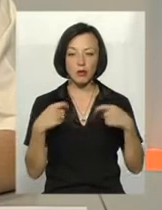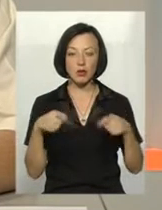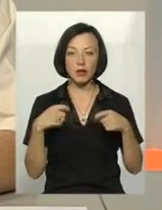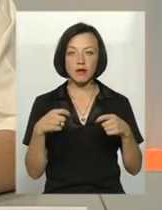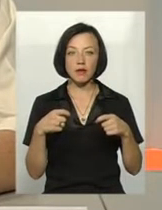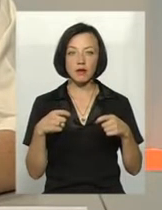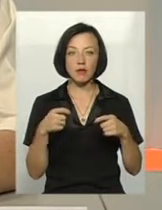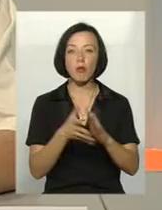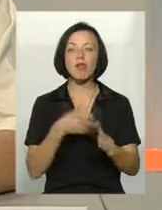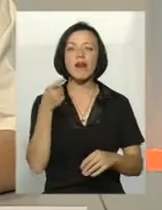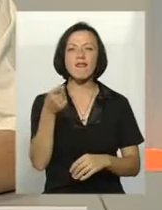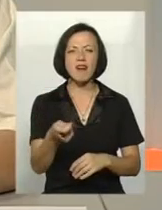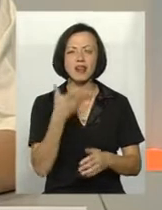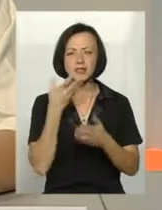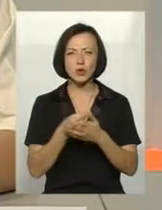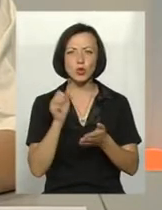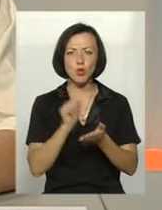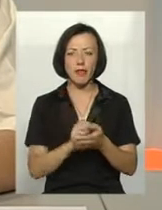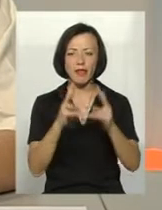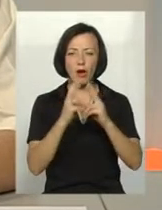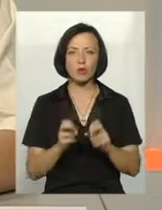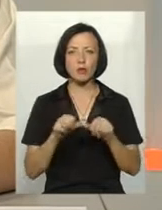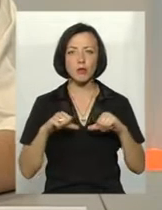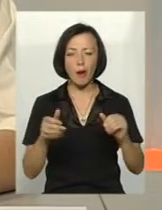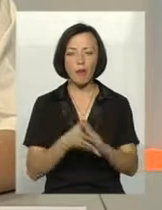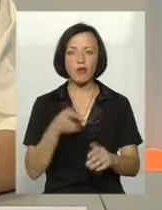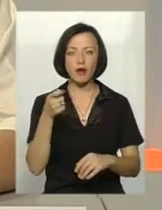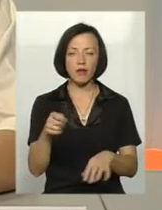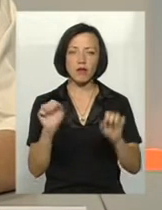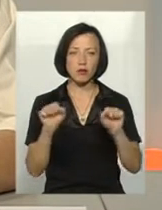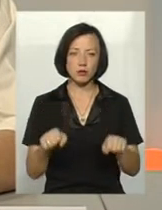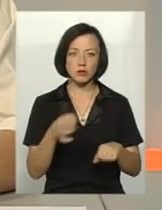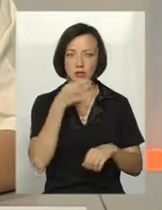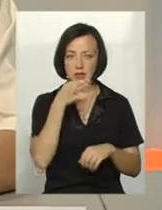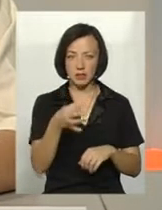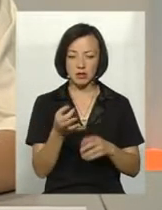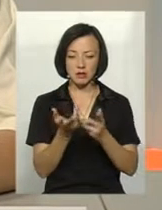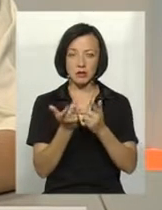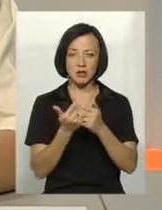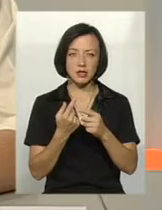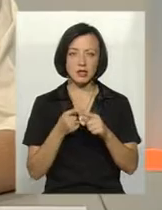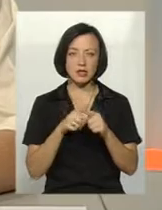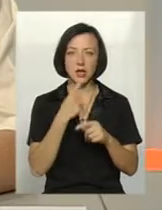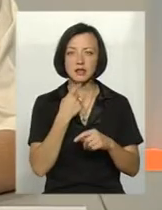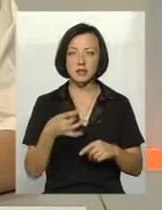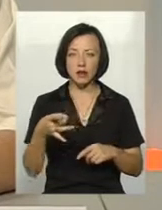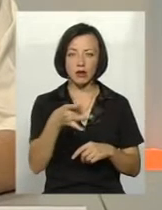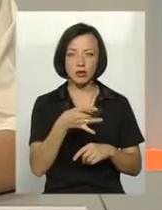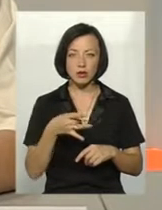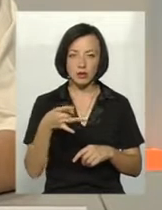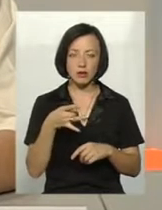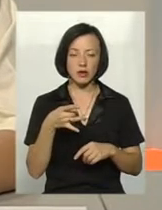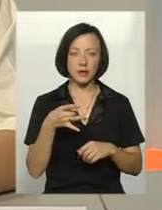свої документи на розгляд цієї комісії. В принципі, подавали, можу навіть перерахувати, це по Красільбському району